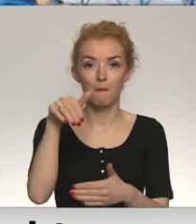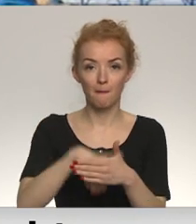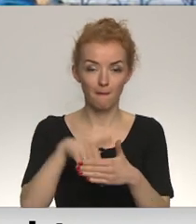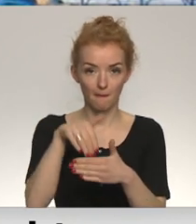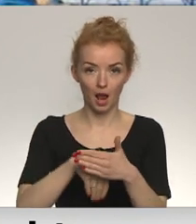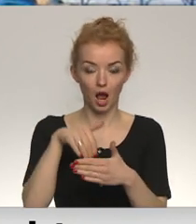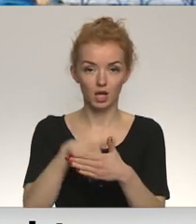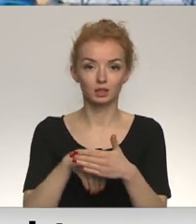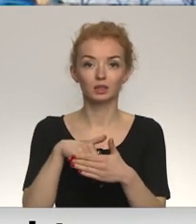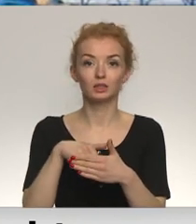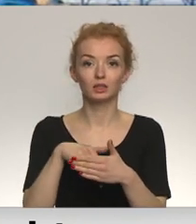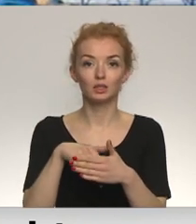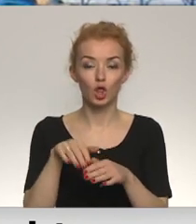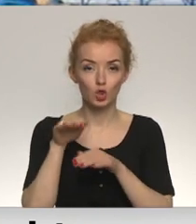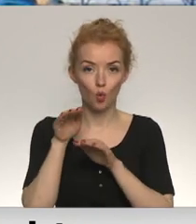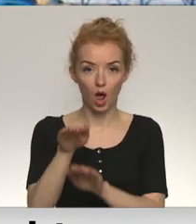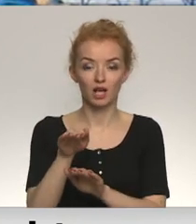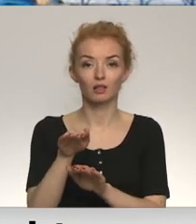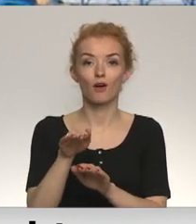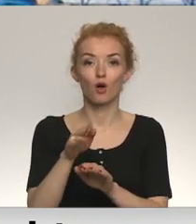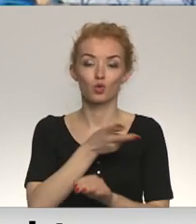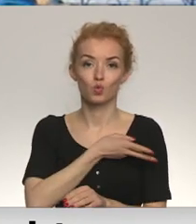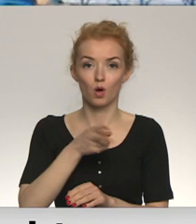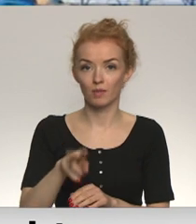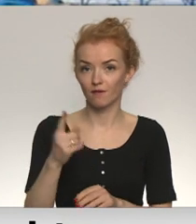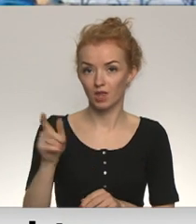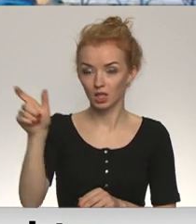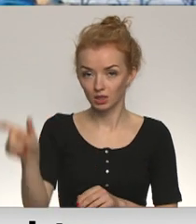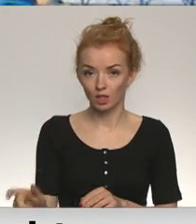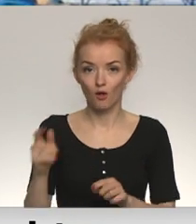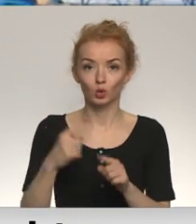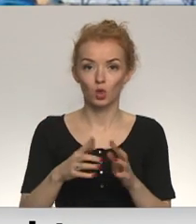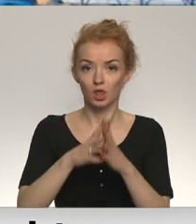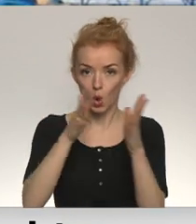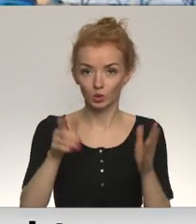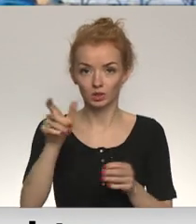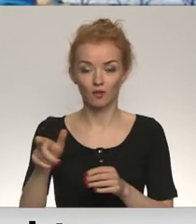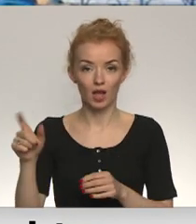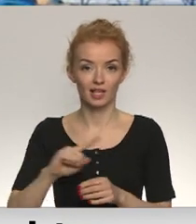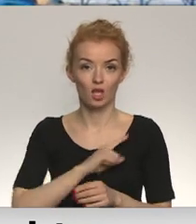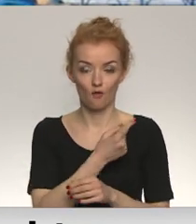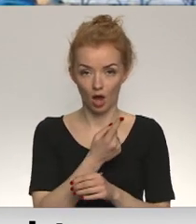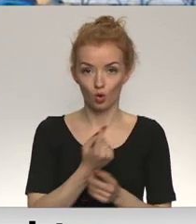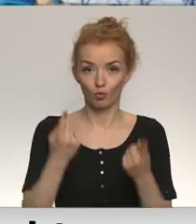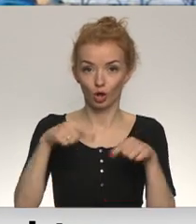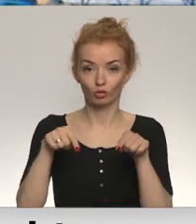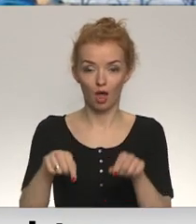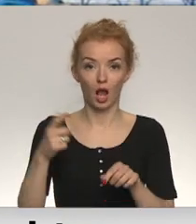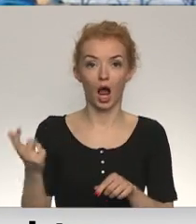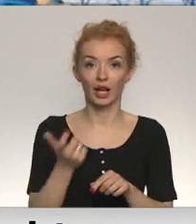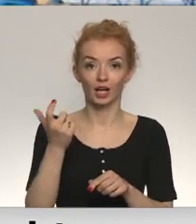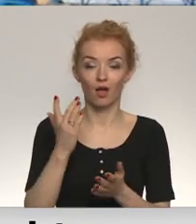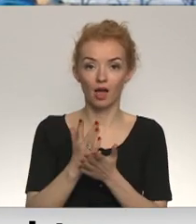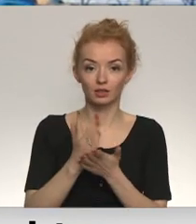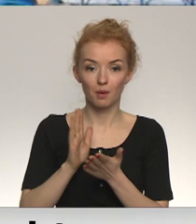nolikta, vai esot gājis bojā viens cilvēks un vairāk ievainoti. Šeit, Harkivā, atrodamies pie